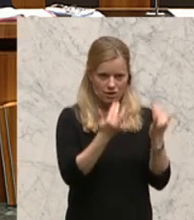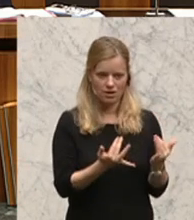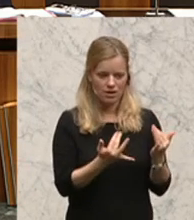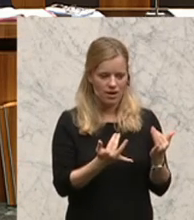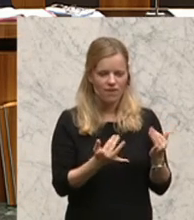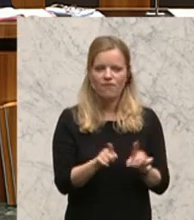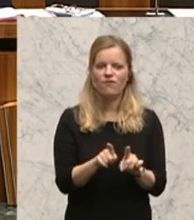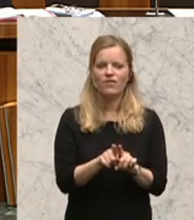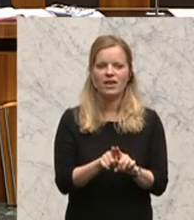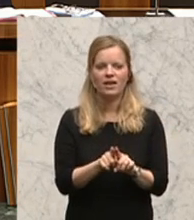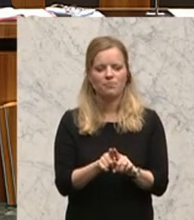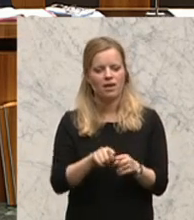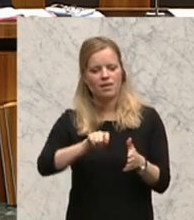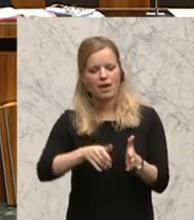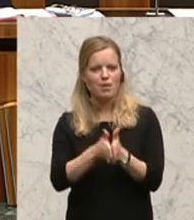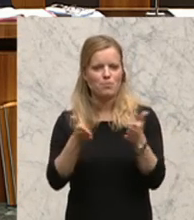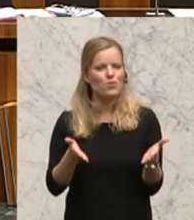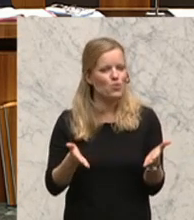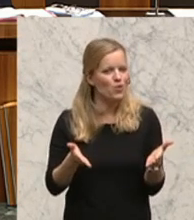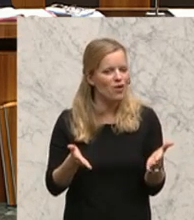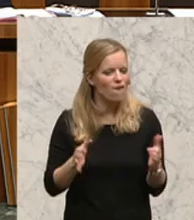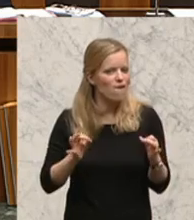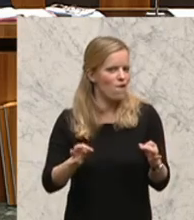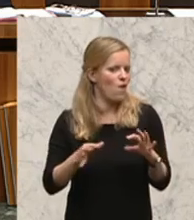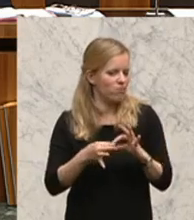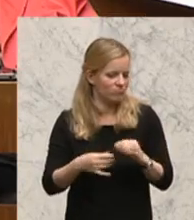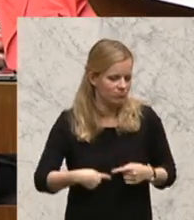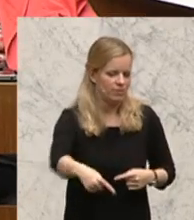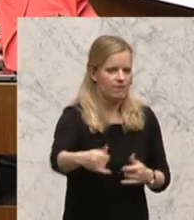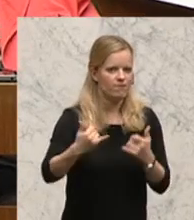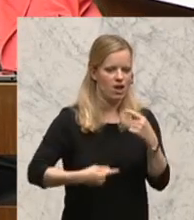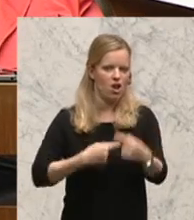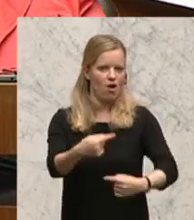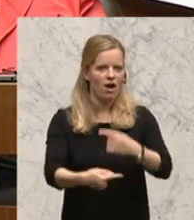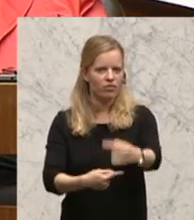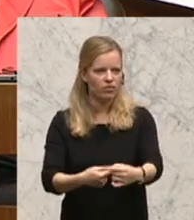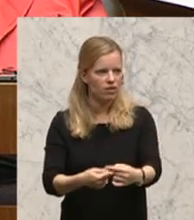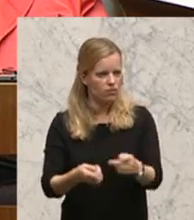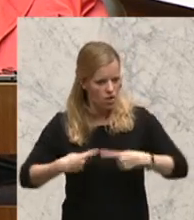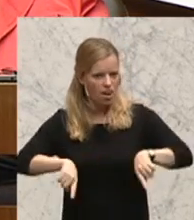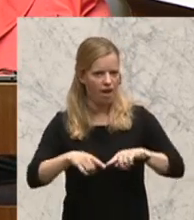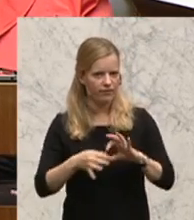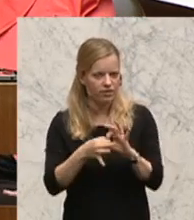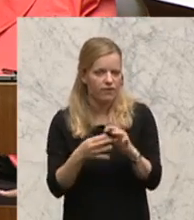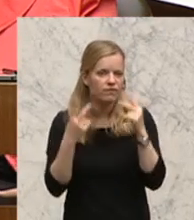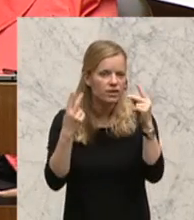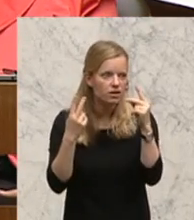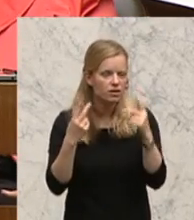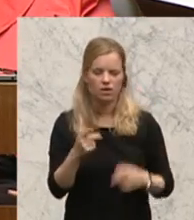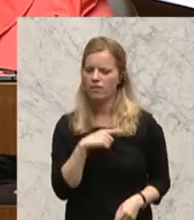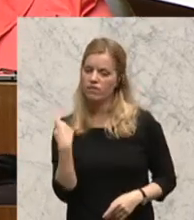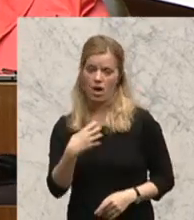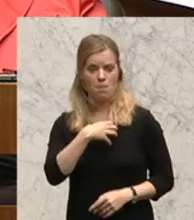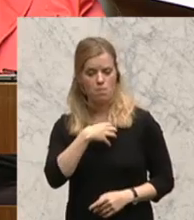Budget natürlich die wichtigste Beratung des Jahres. Und da haben wir den dringenden Wunsch, als erste Bürgerbewegung, die ins Parlament